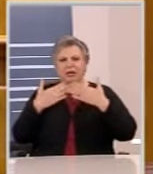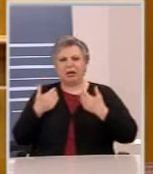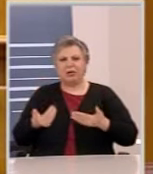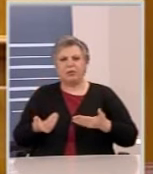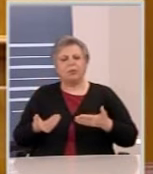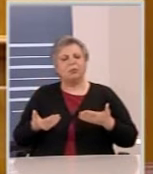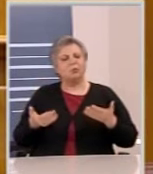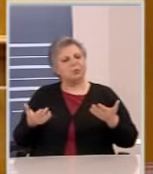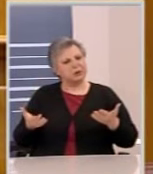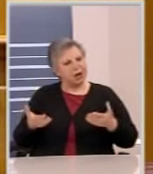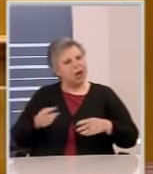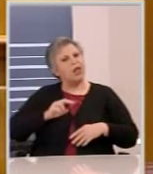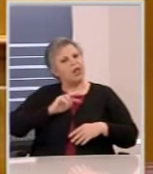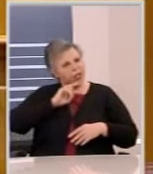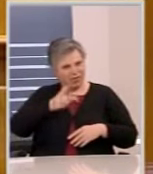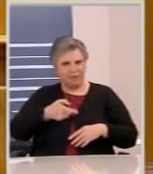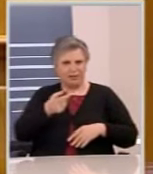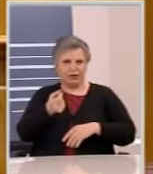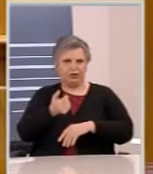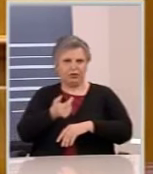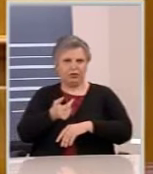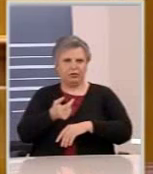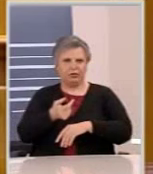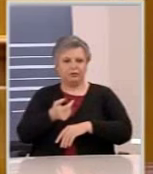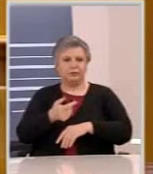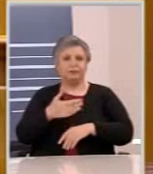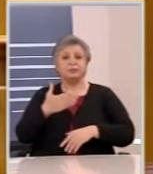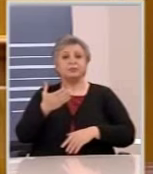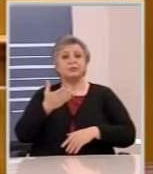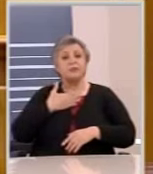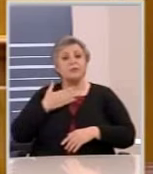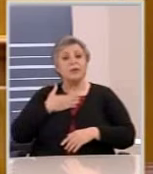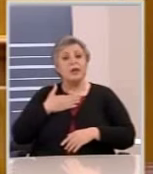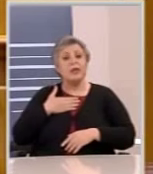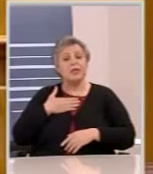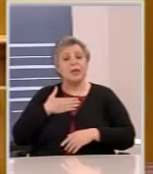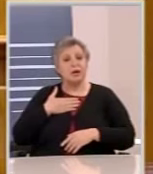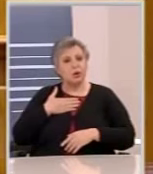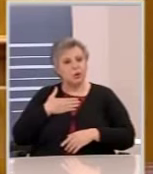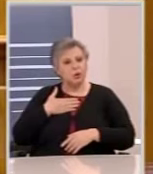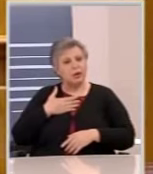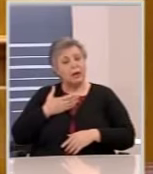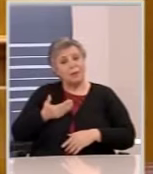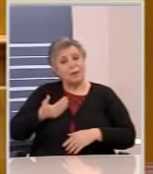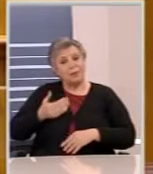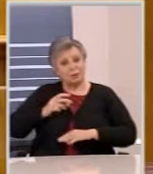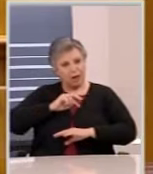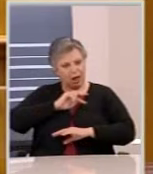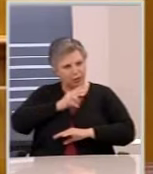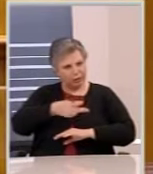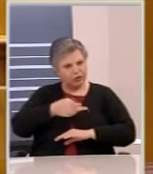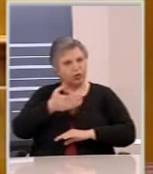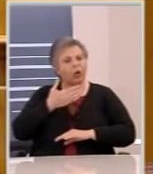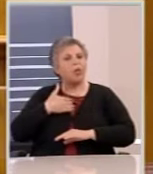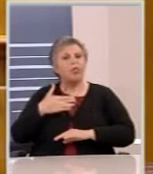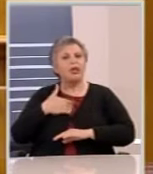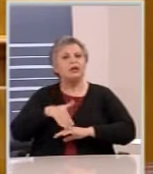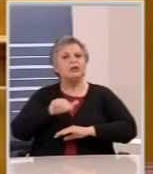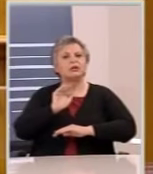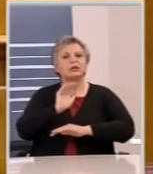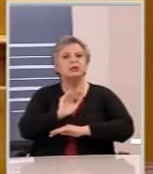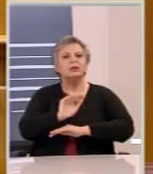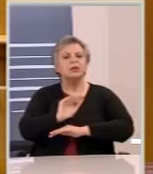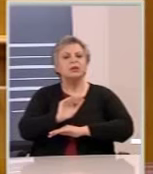Θέλω όμως να σας ρωτήσω πριν πάω στο είστε ανίκανη κυβέρνηση να σας